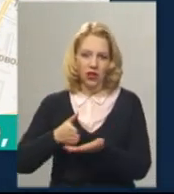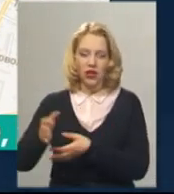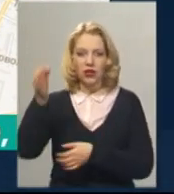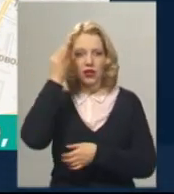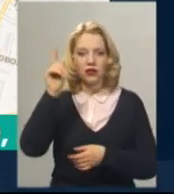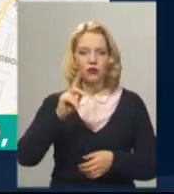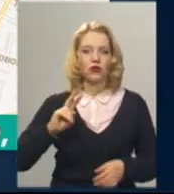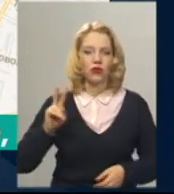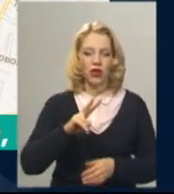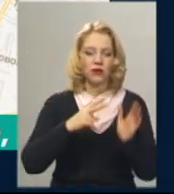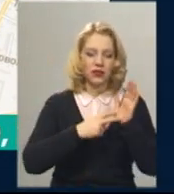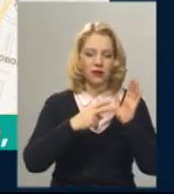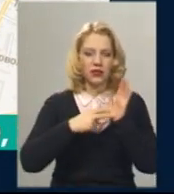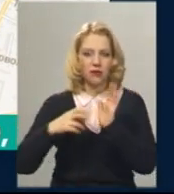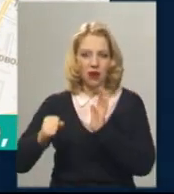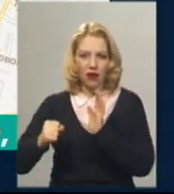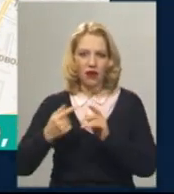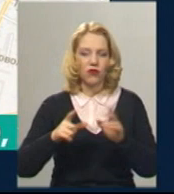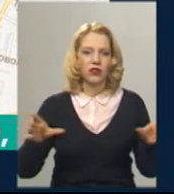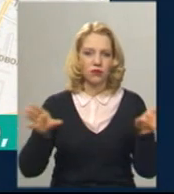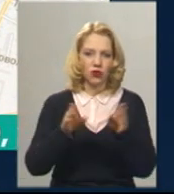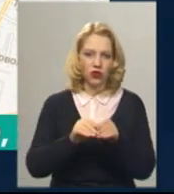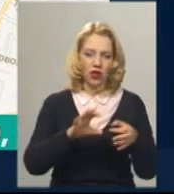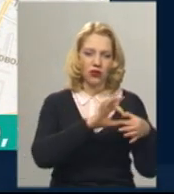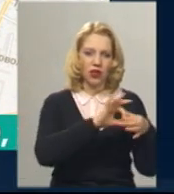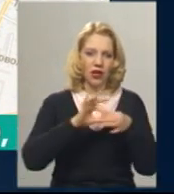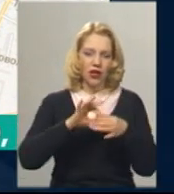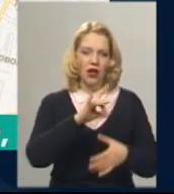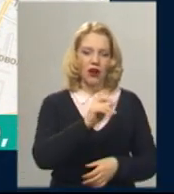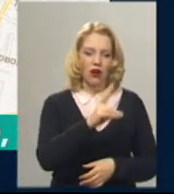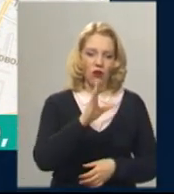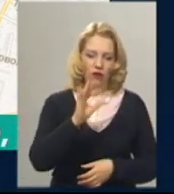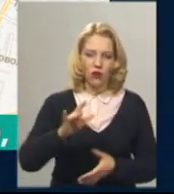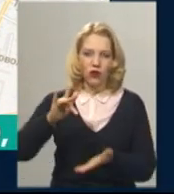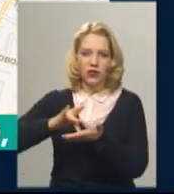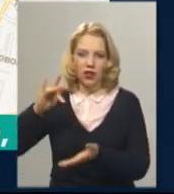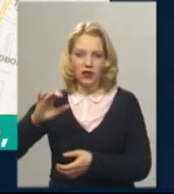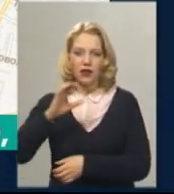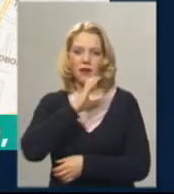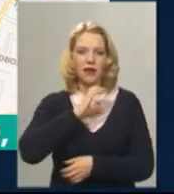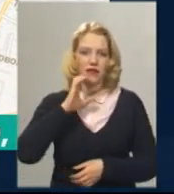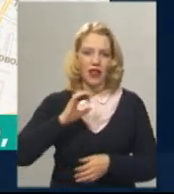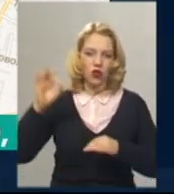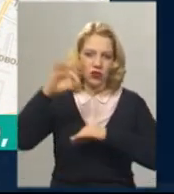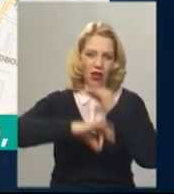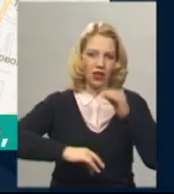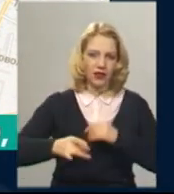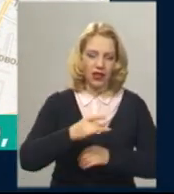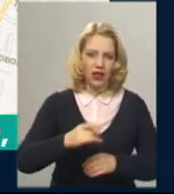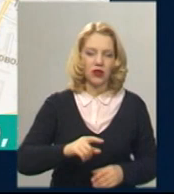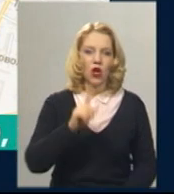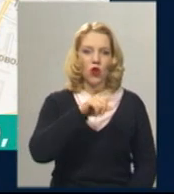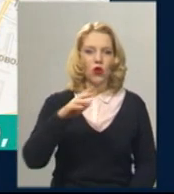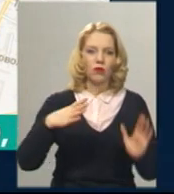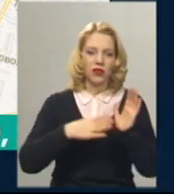Нагадаю, тролейбуси 7 та 7а сполучають мікрорайон Ракове із центром та південно-західним мікрорайоном. Маршрут із номером 9